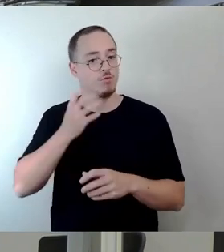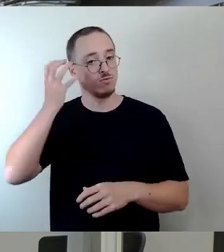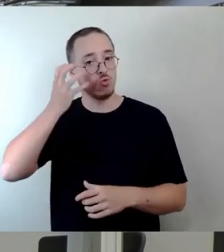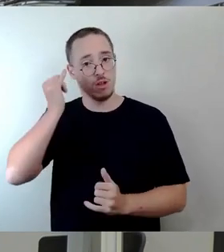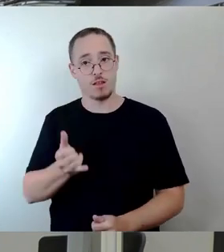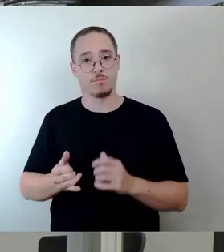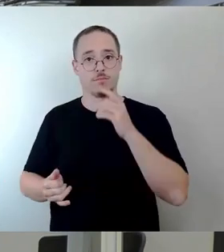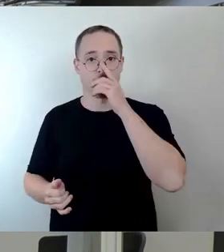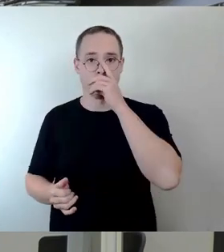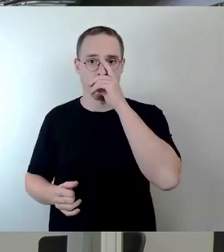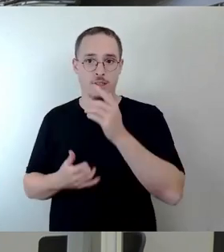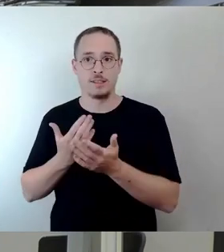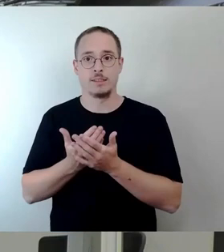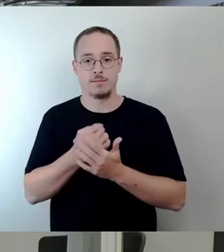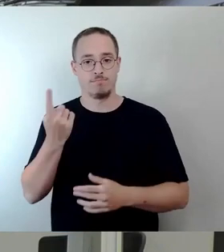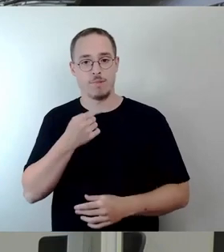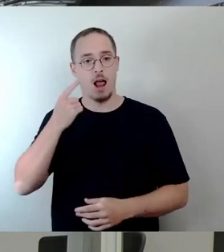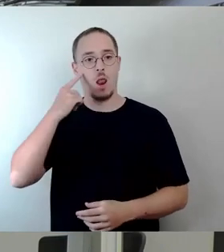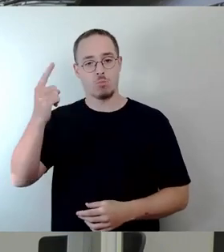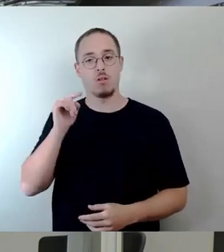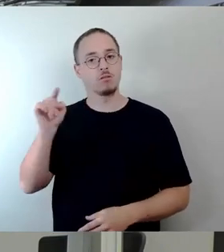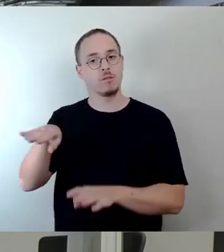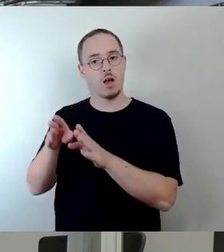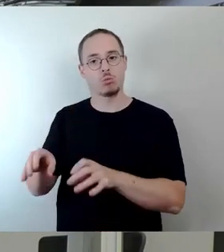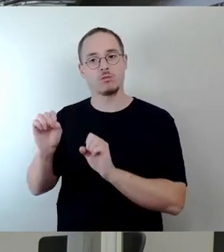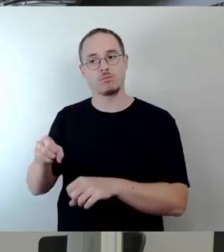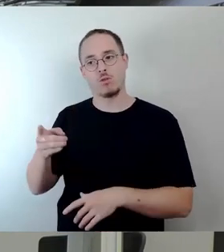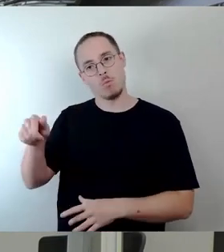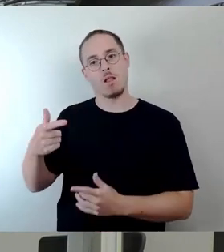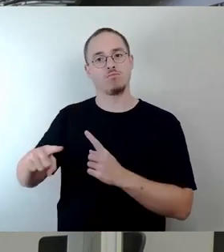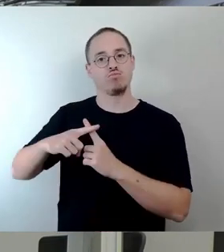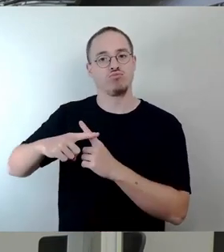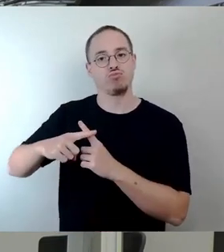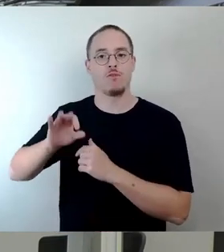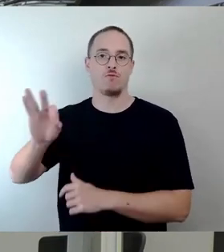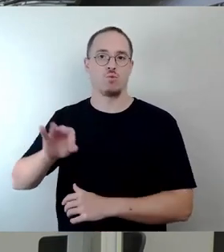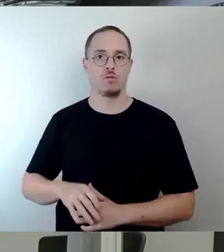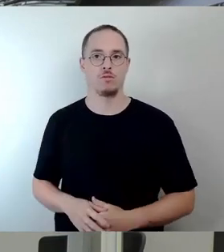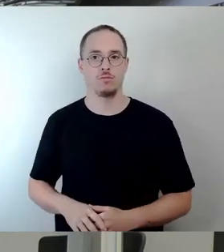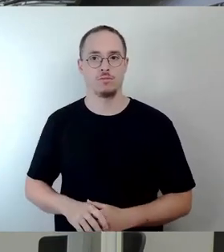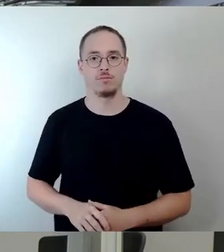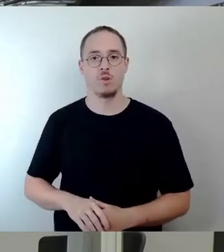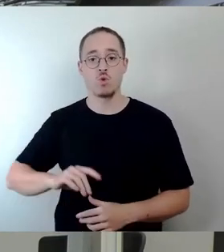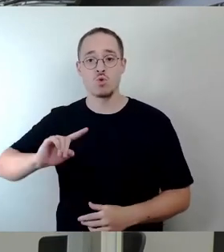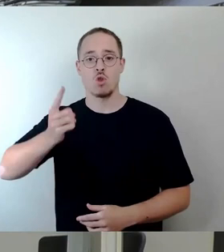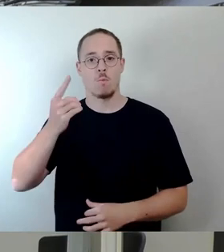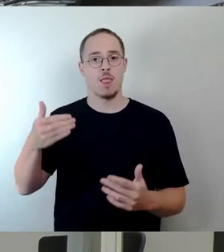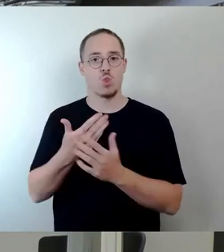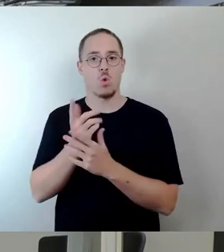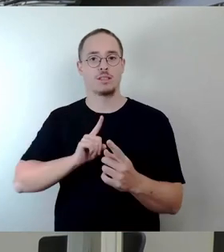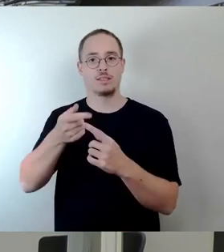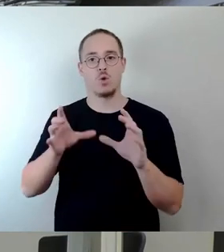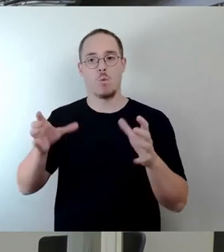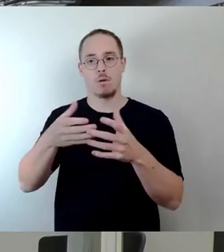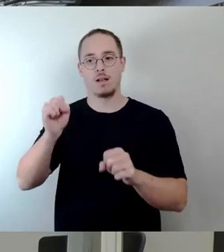Bereicherung auch für dieses Haus nochmal sein kann und man damit auch eine neue Zielgruppe nochmal in dieses Haus mit reinbringen kann. Und deswegen